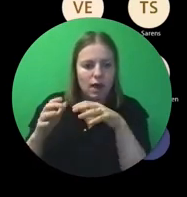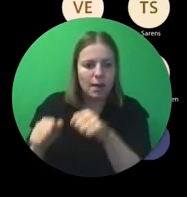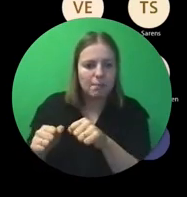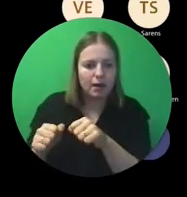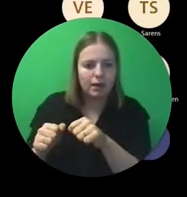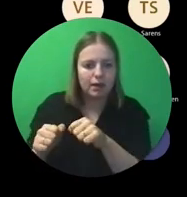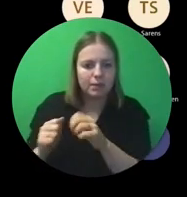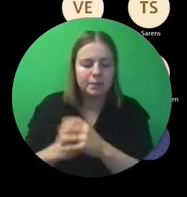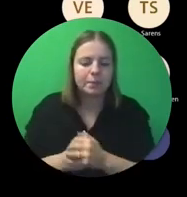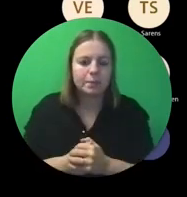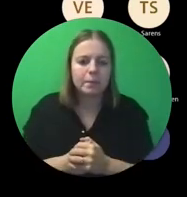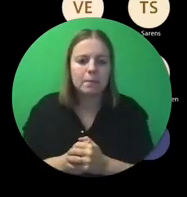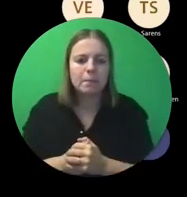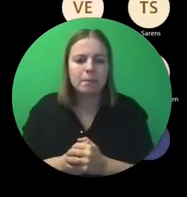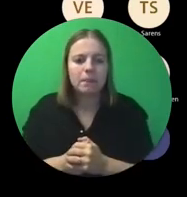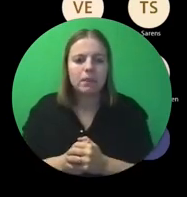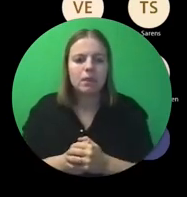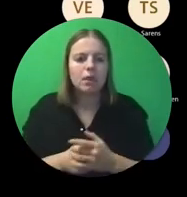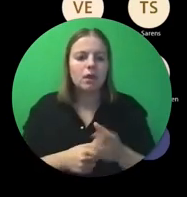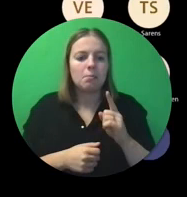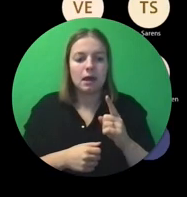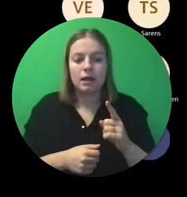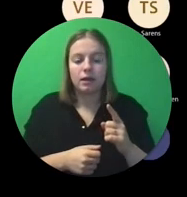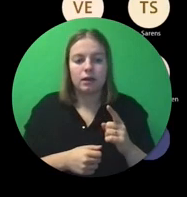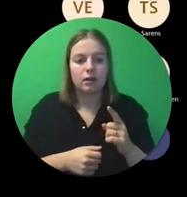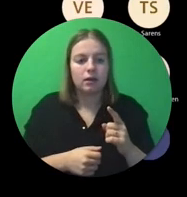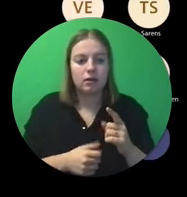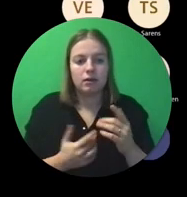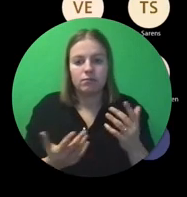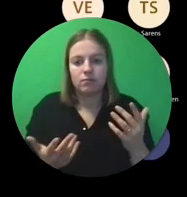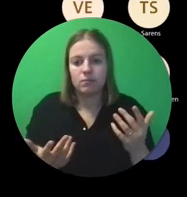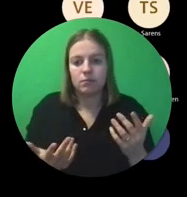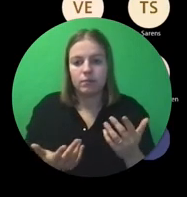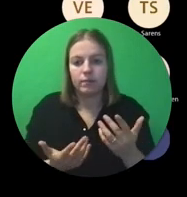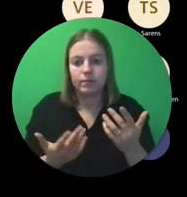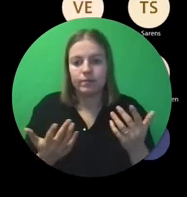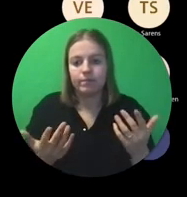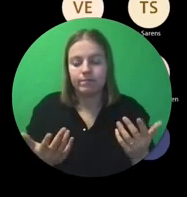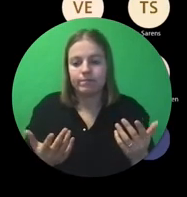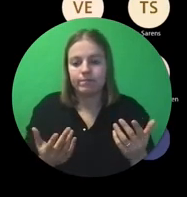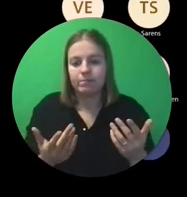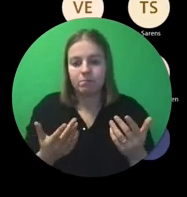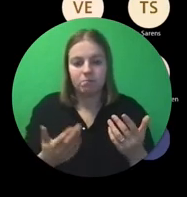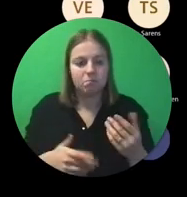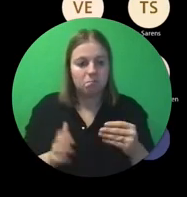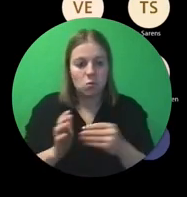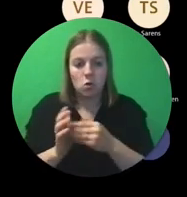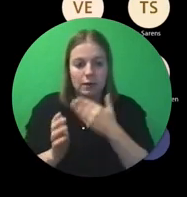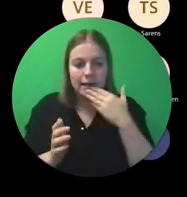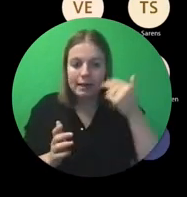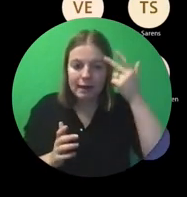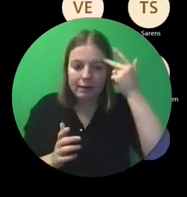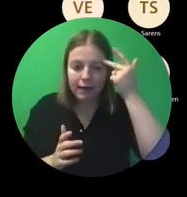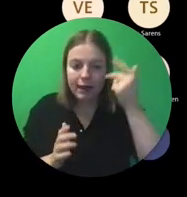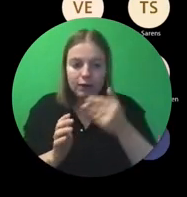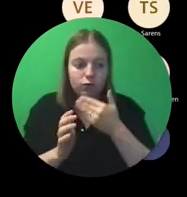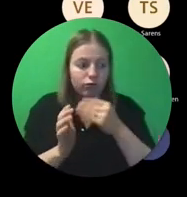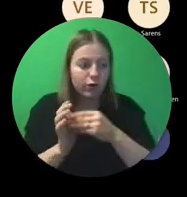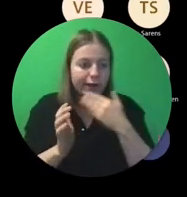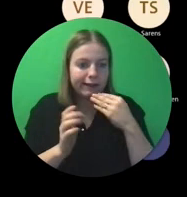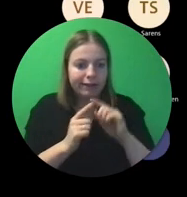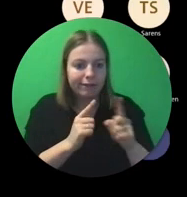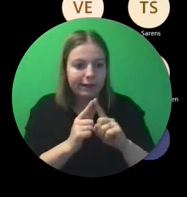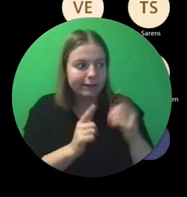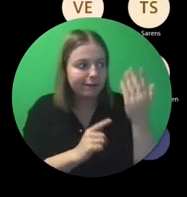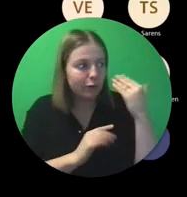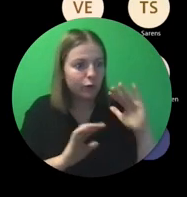wat gaan we daarmee doen? Maar daar hebben we op zich geen enkele ervaring of referentie over. Dus we gaan